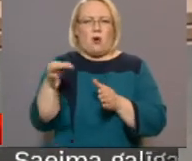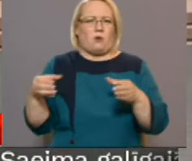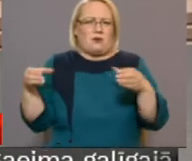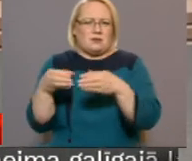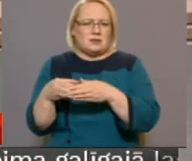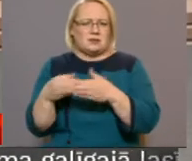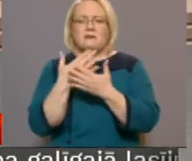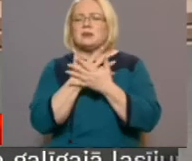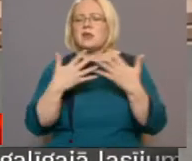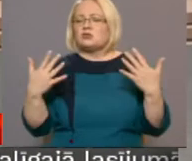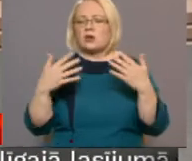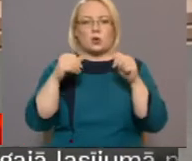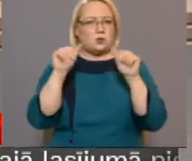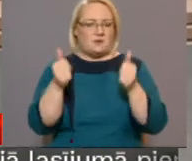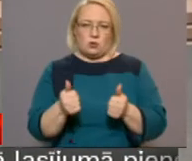visdažādākajos veidos,